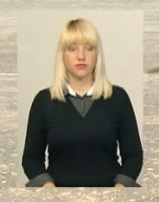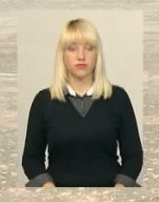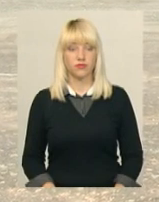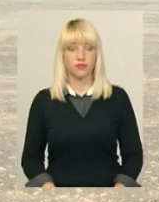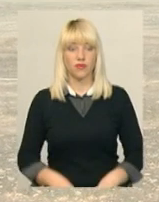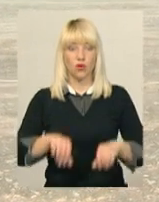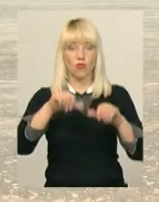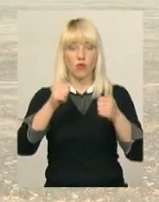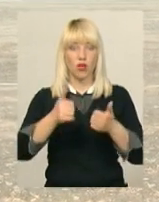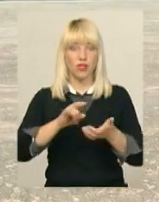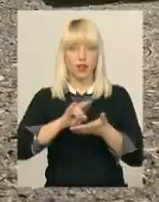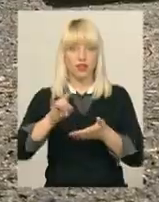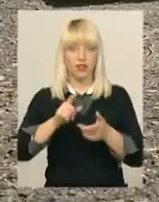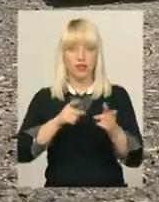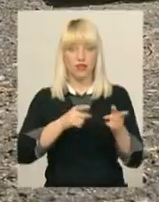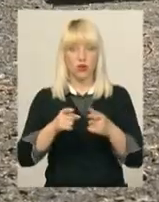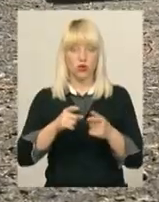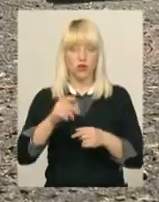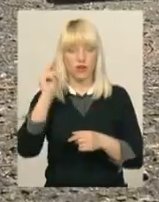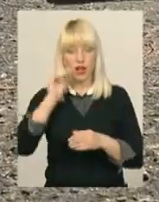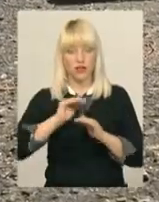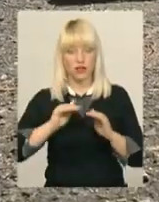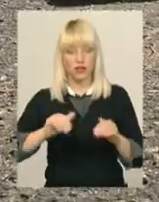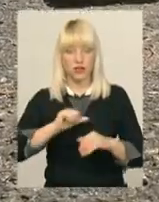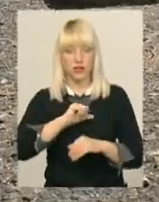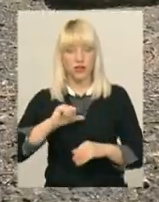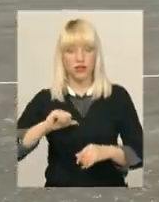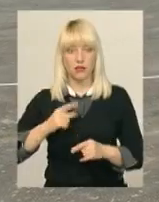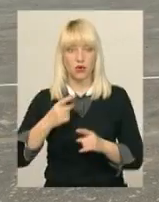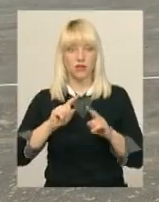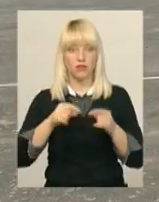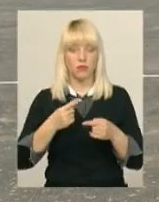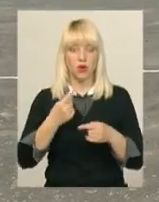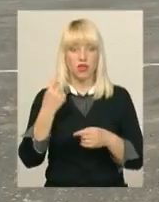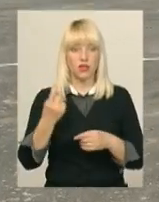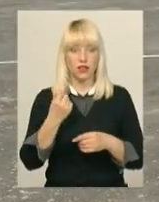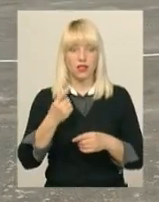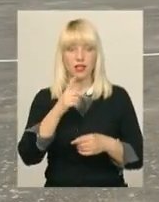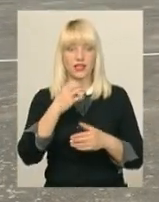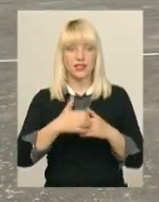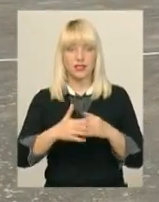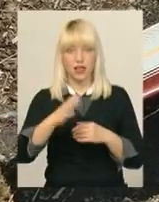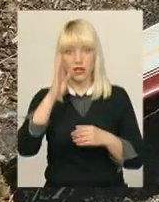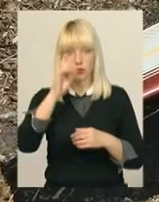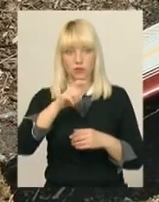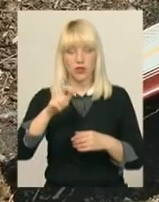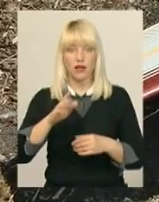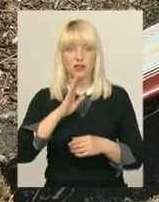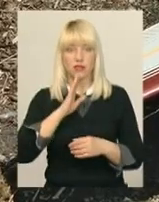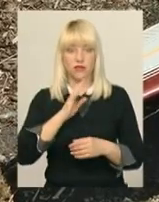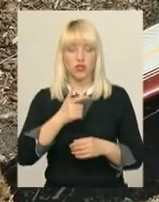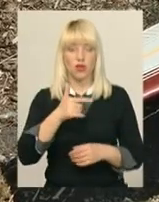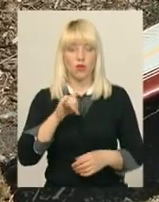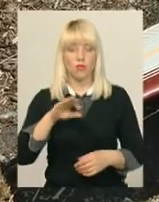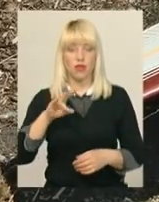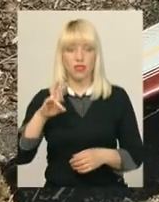Моделі літаків школярі виготовляли самі. Це одна із вимог змагань. Єдина серед 38 учасників дівчина Інна Гумена з городка над